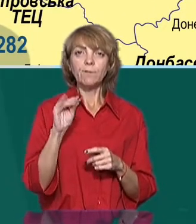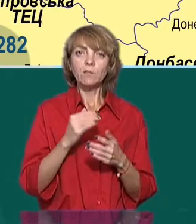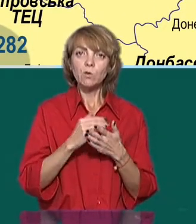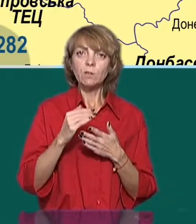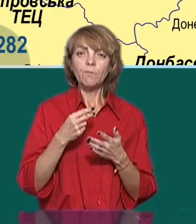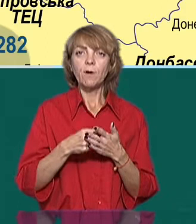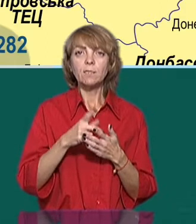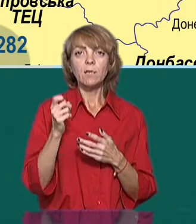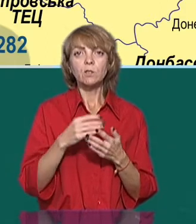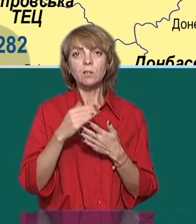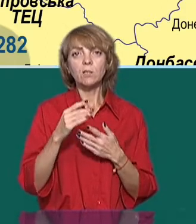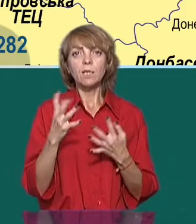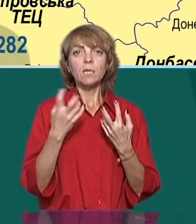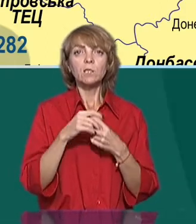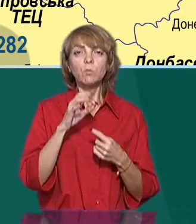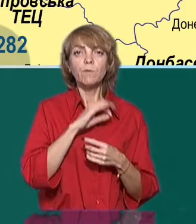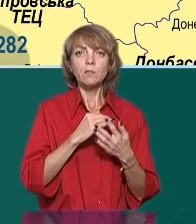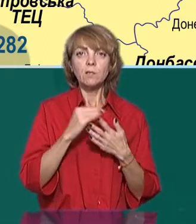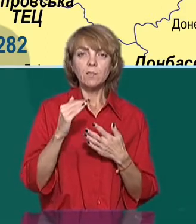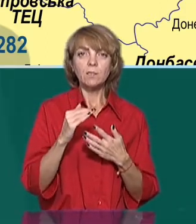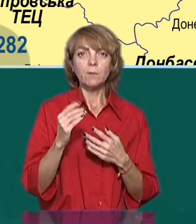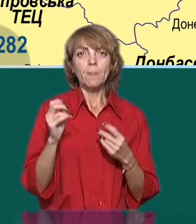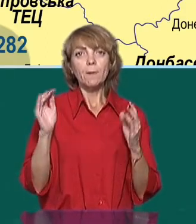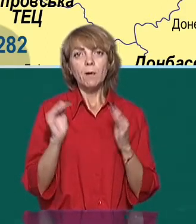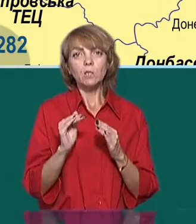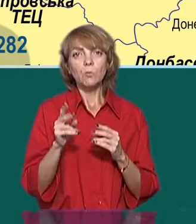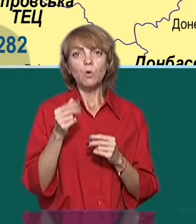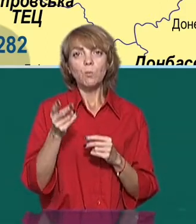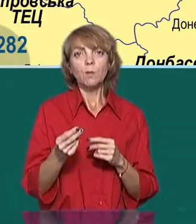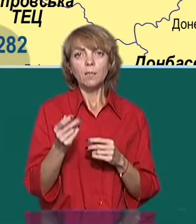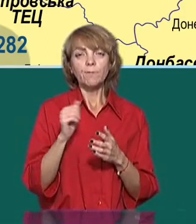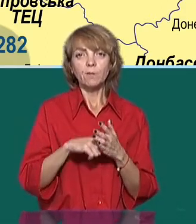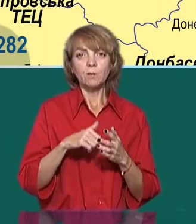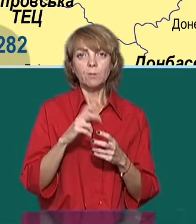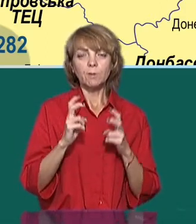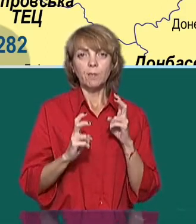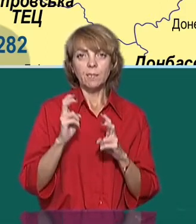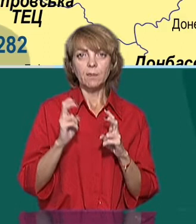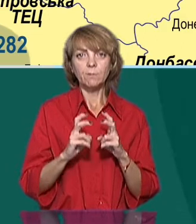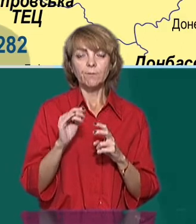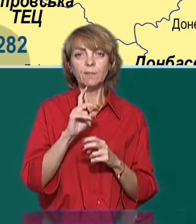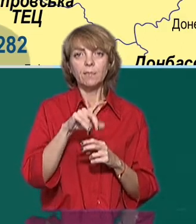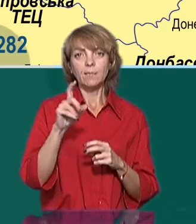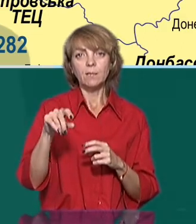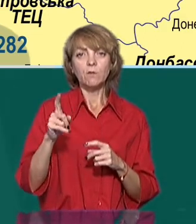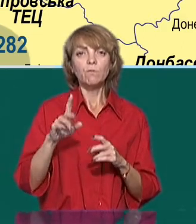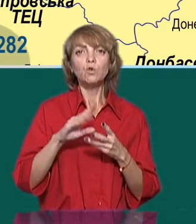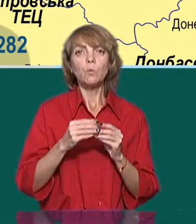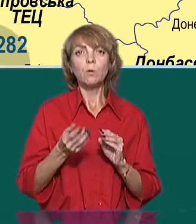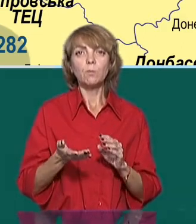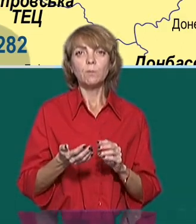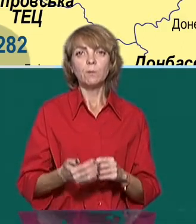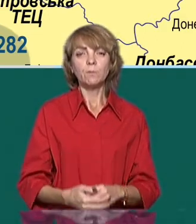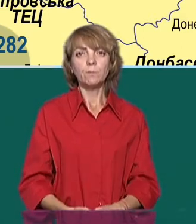вартість газу зросла, це кількість споживачів зросла. Чи зменшилися проплати від підприємств і від населення? В чому проблема? Ну,